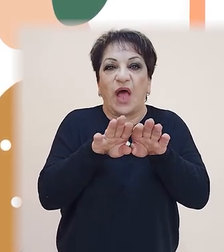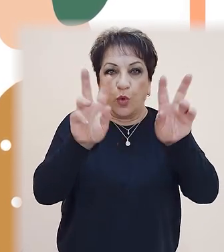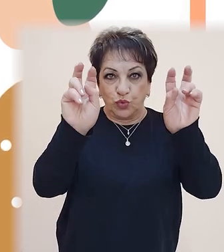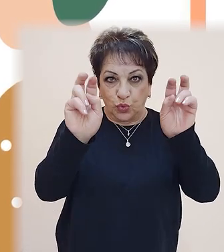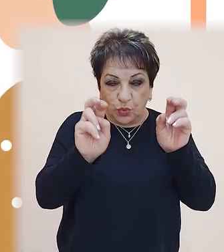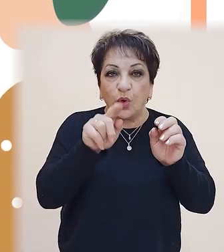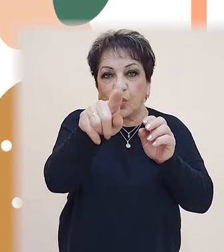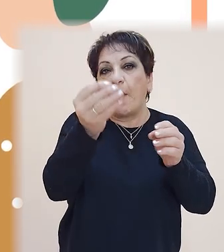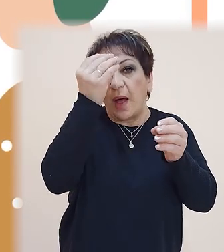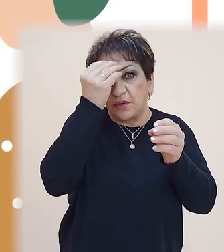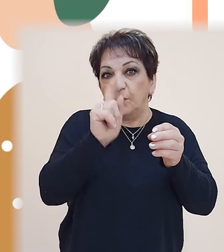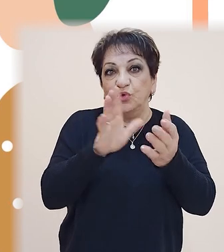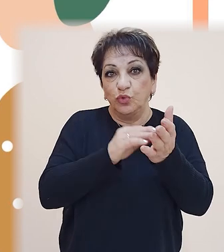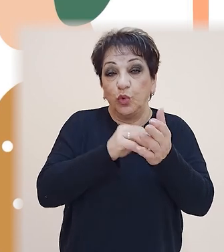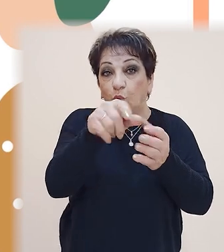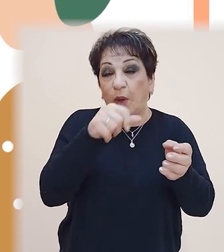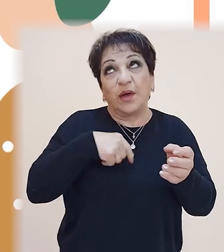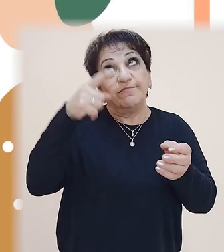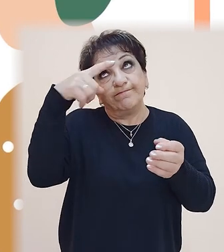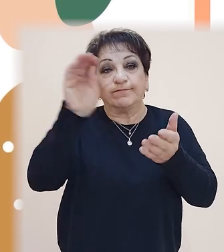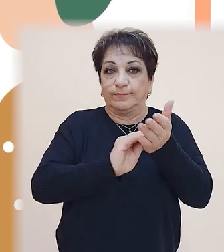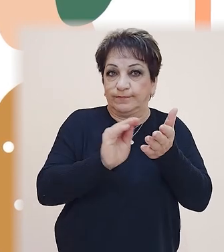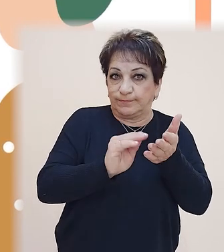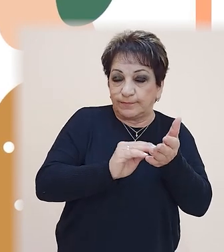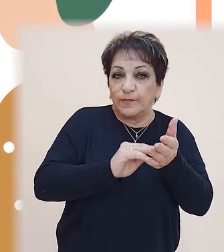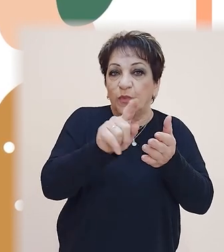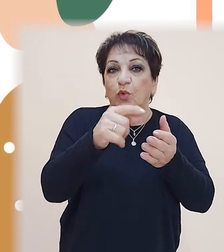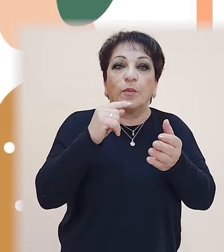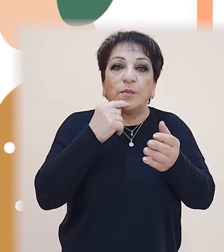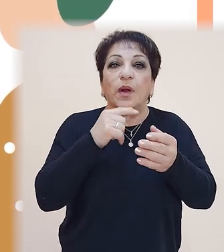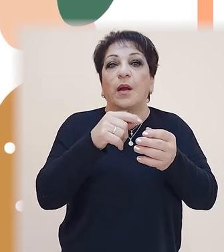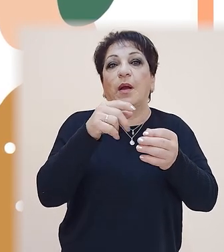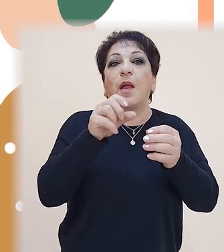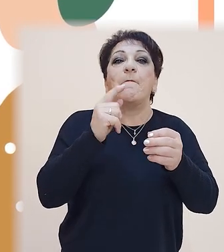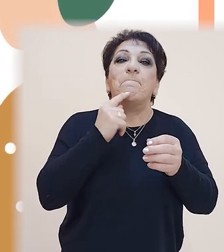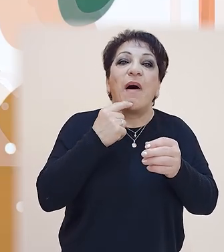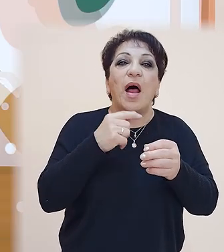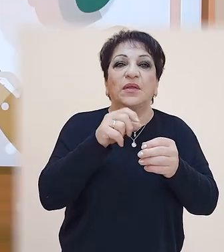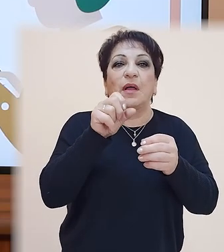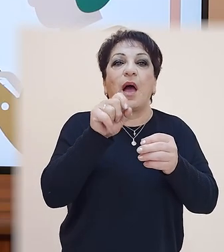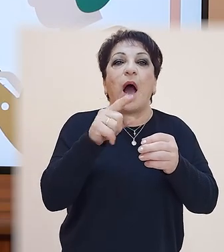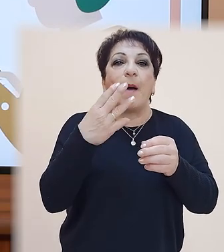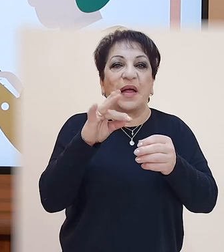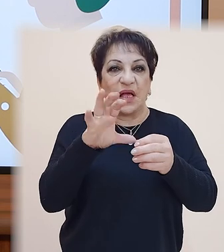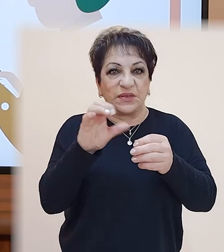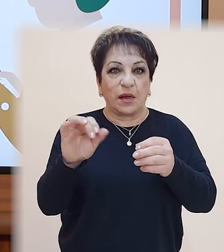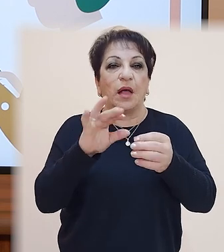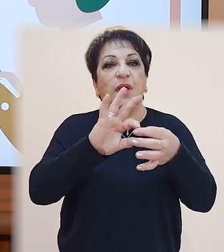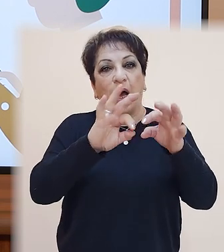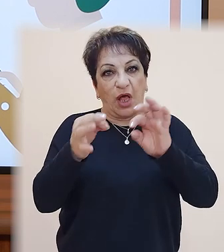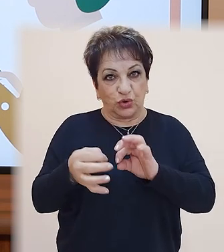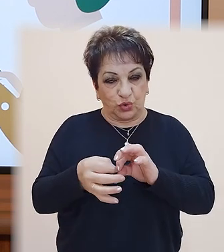միացմամբ և փորձիր հնարավորին շատ գործածել բարդ համադասական նախադայություններ իարկ է, ոչ թե